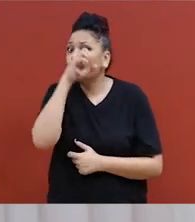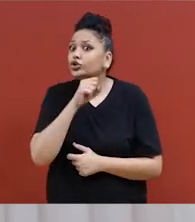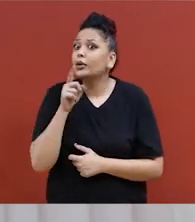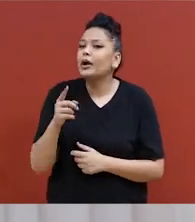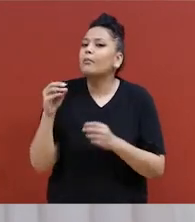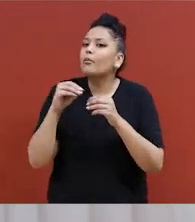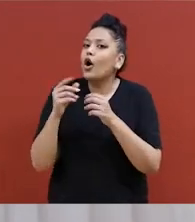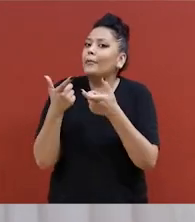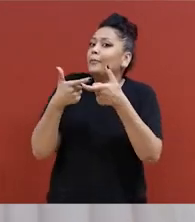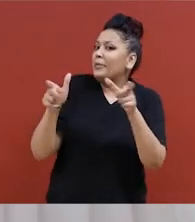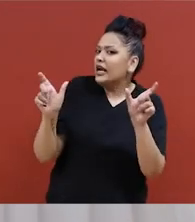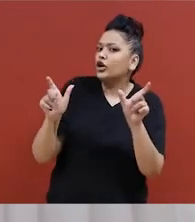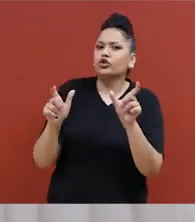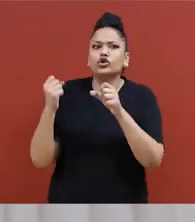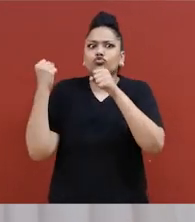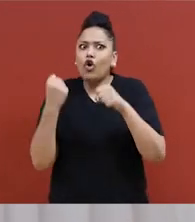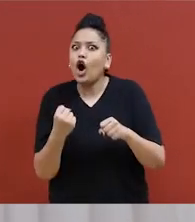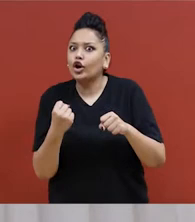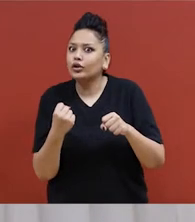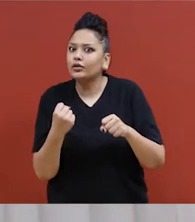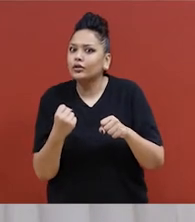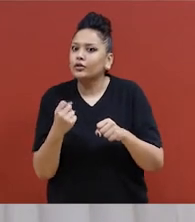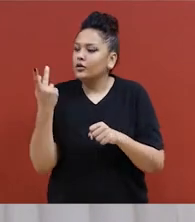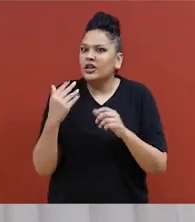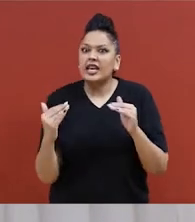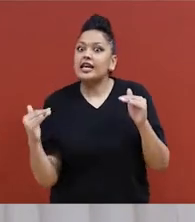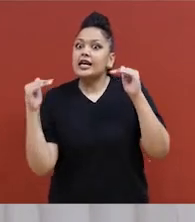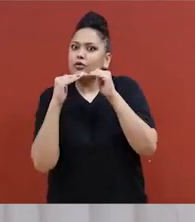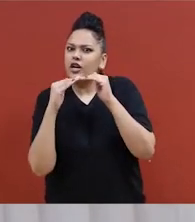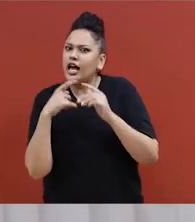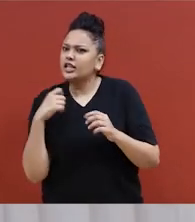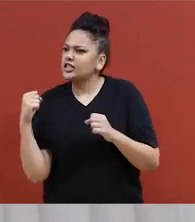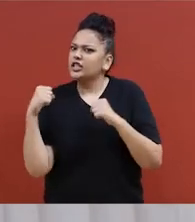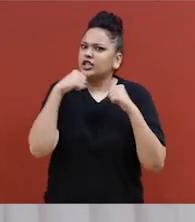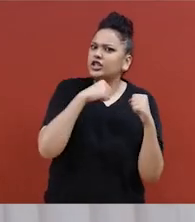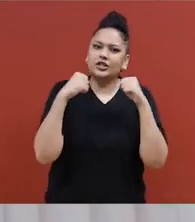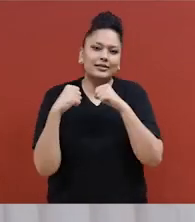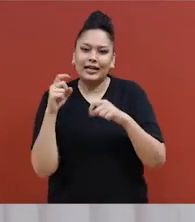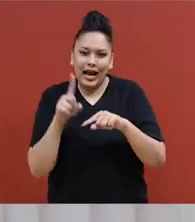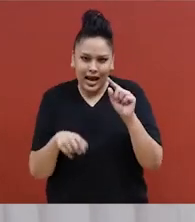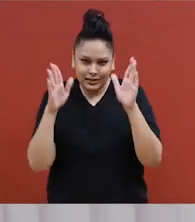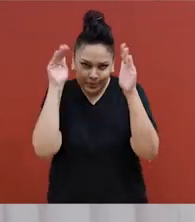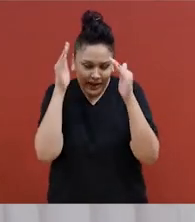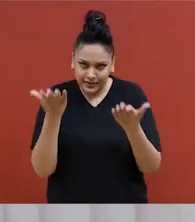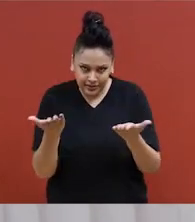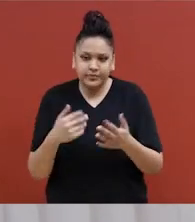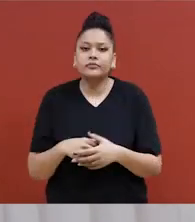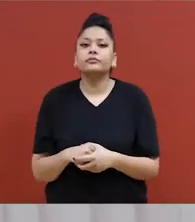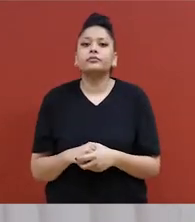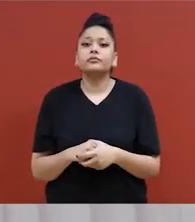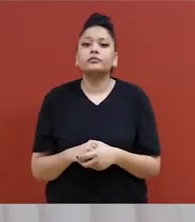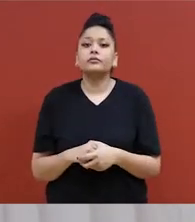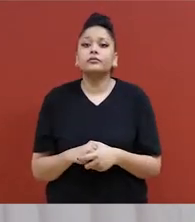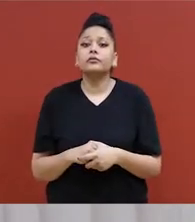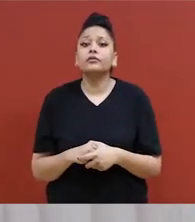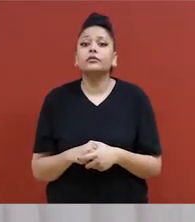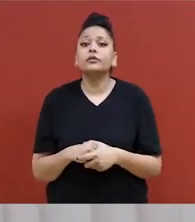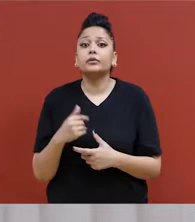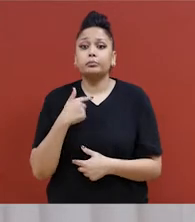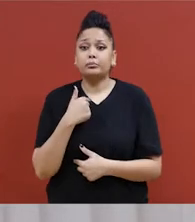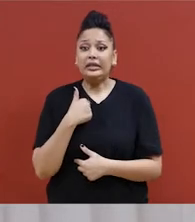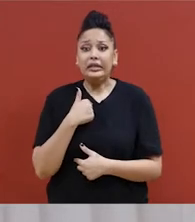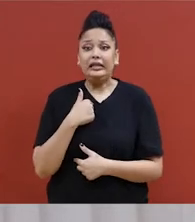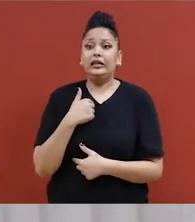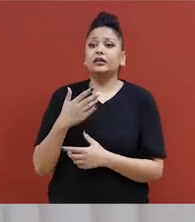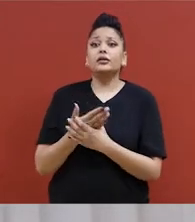On présume simplement que l'attaquant est plus grand et plus fort que nous. Ce qu'on fait plutôt, on utilise les plus grosses parties